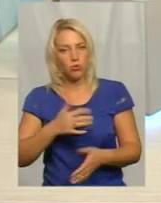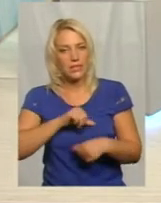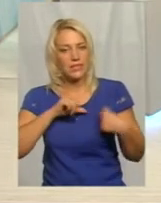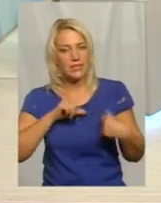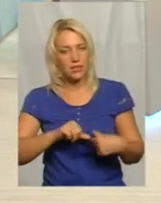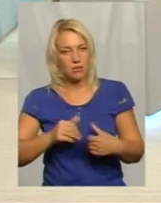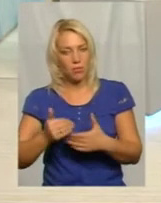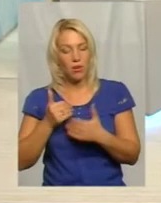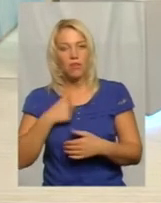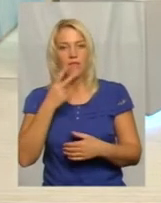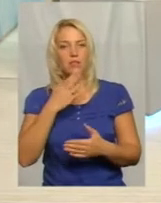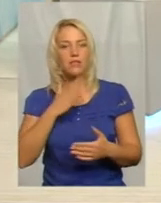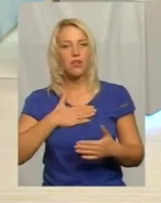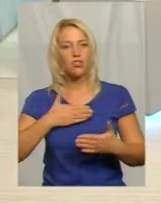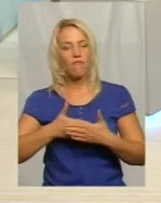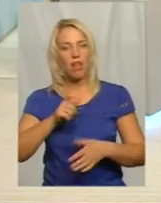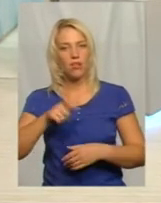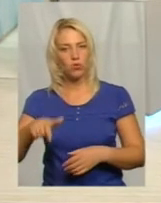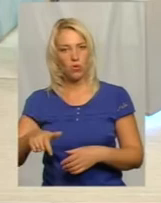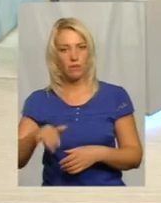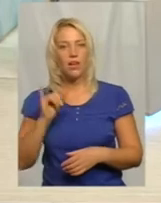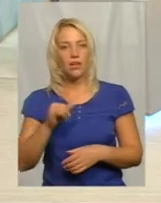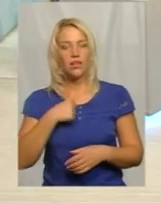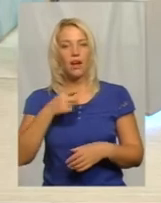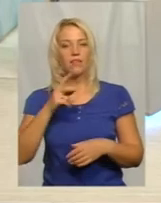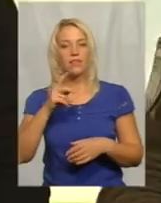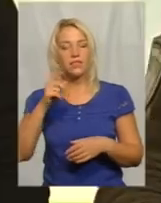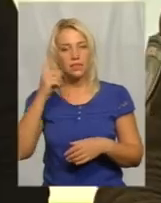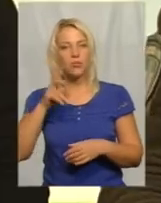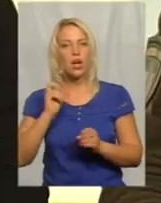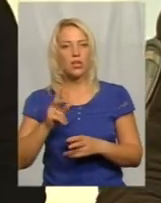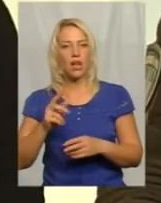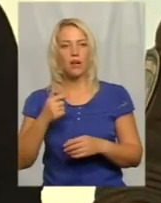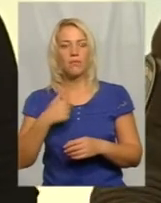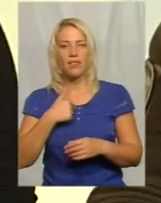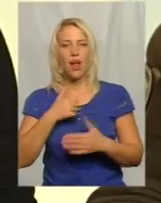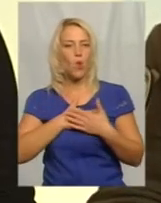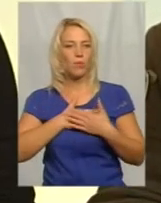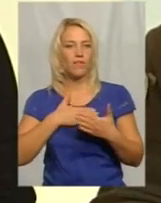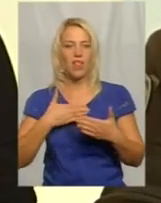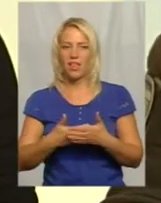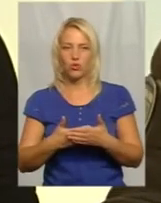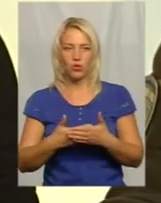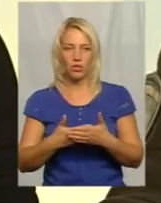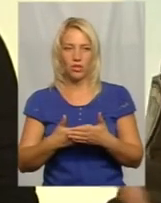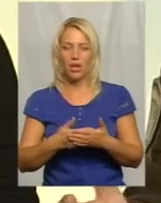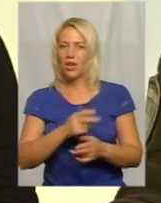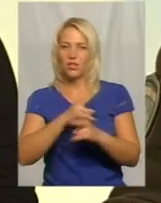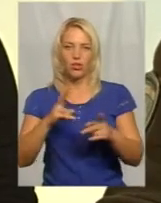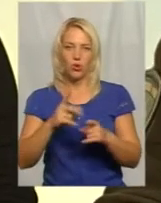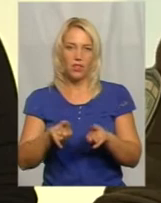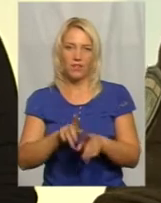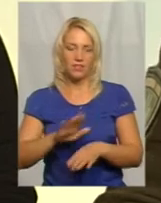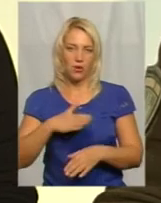бачив наших волонтерів, я вважаю, що так, як нас любят, по крайні мере, мене любят волонтери, мене не любить ніхто. Тому